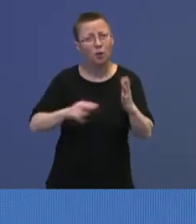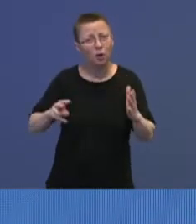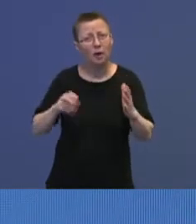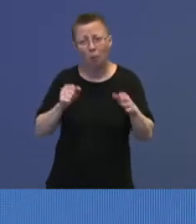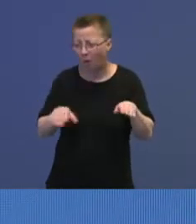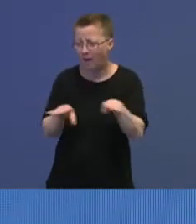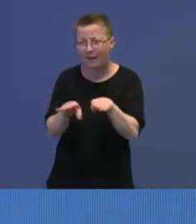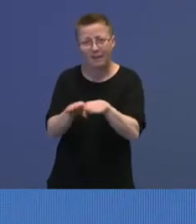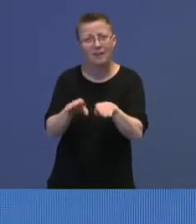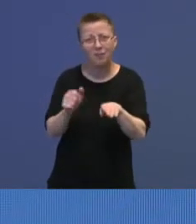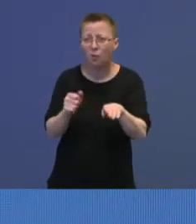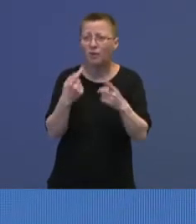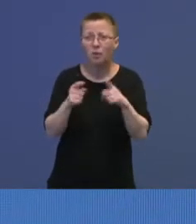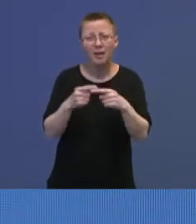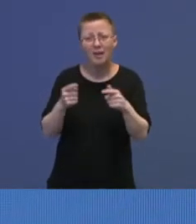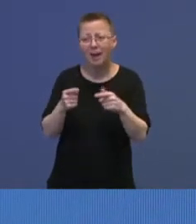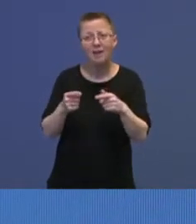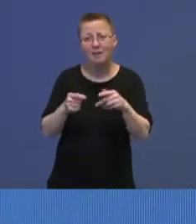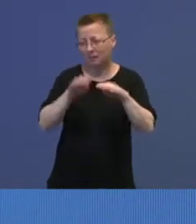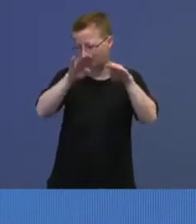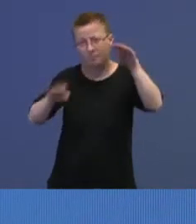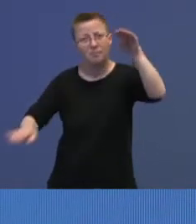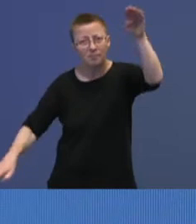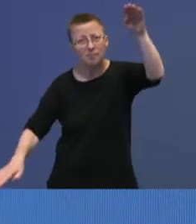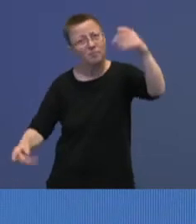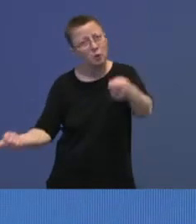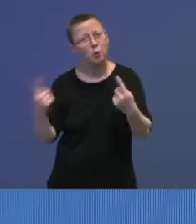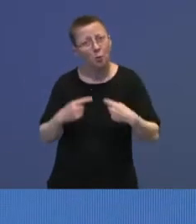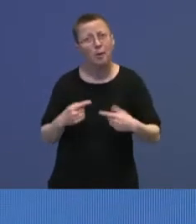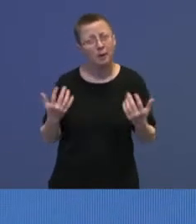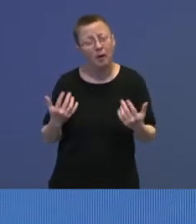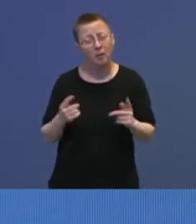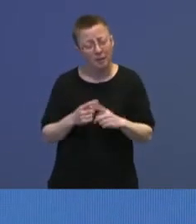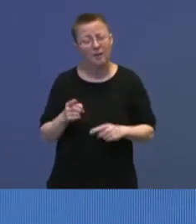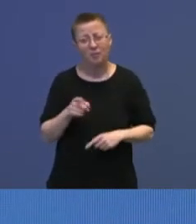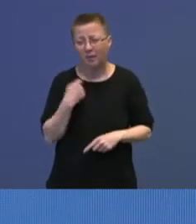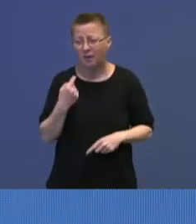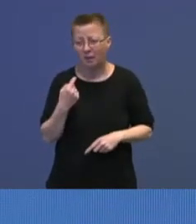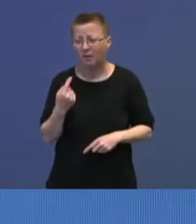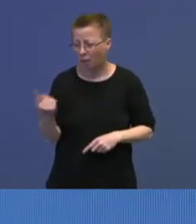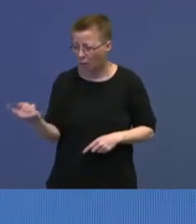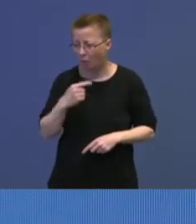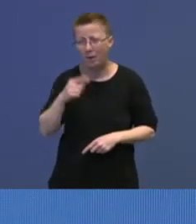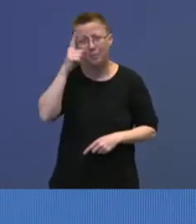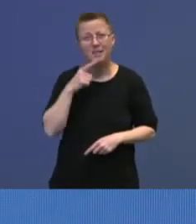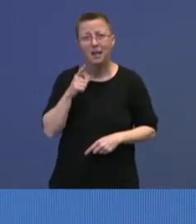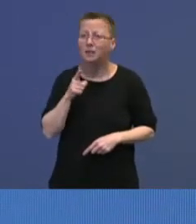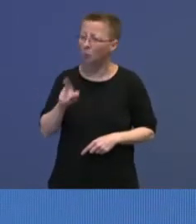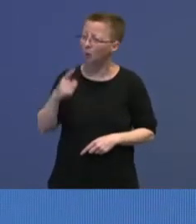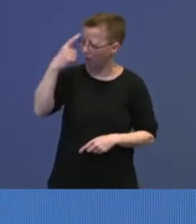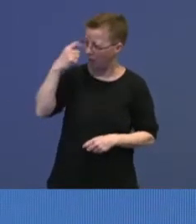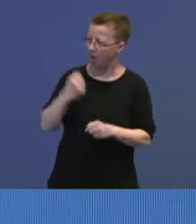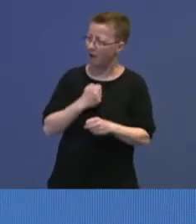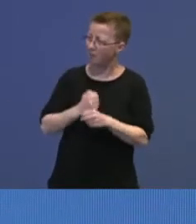til rette for de ulike generasjonene som er. Men her er det jo også slik at vi kommer for mennesker som kommer til Norge i arbeidsforalder, som vi